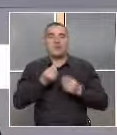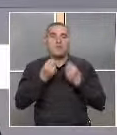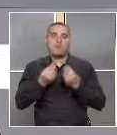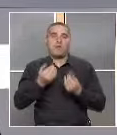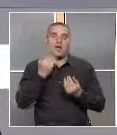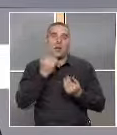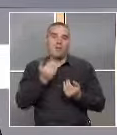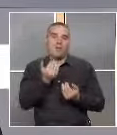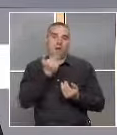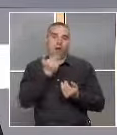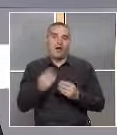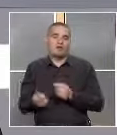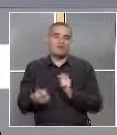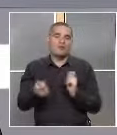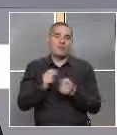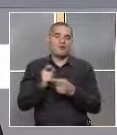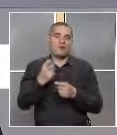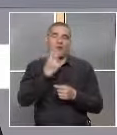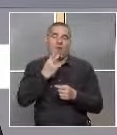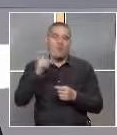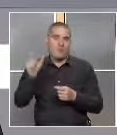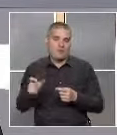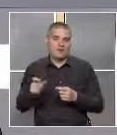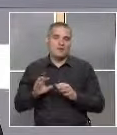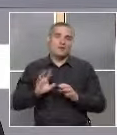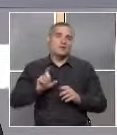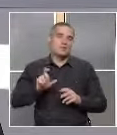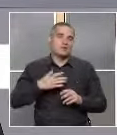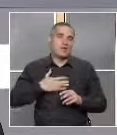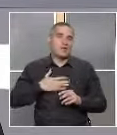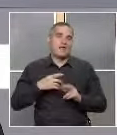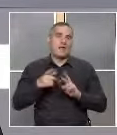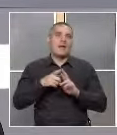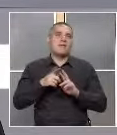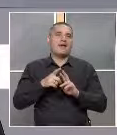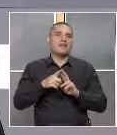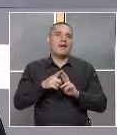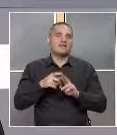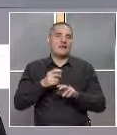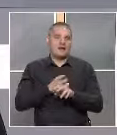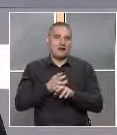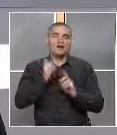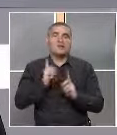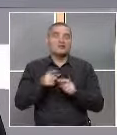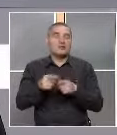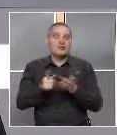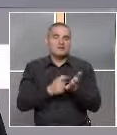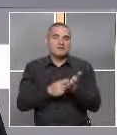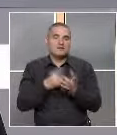да се обърнат към логопеда. Според мен на педиатъра трябва да бъде специалиста, който